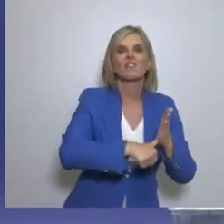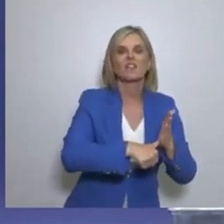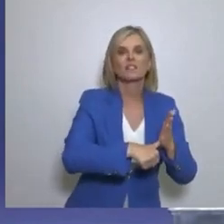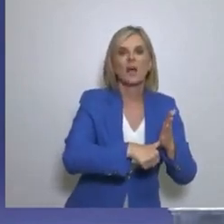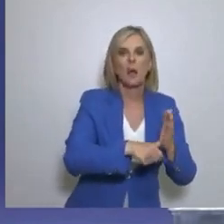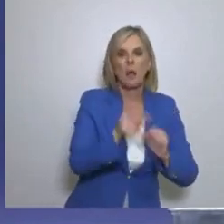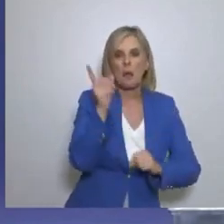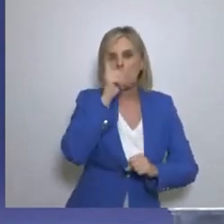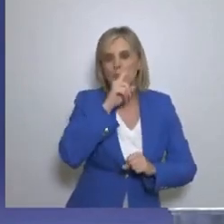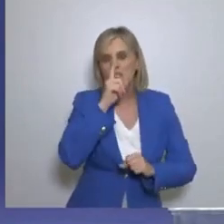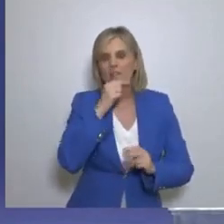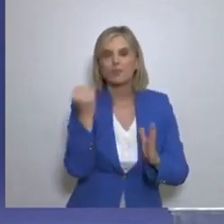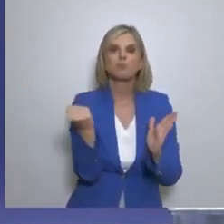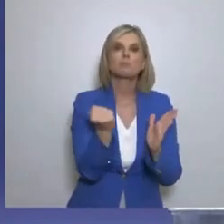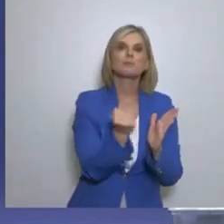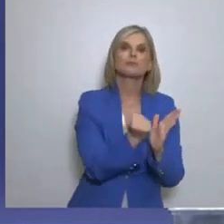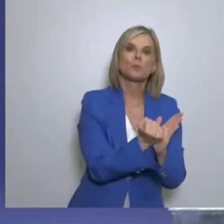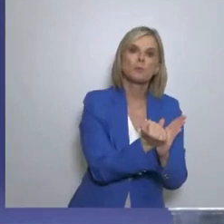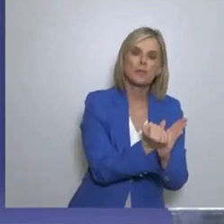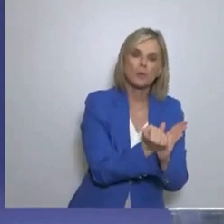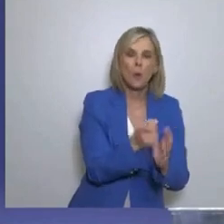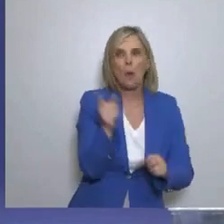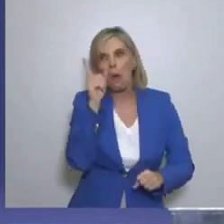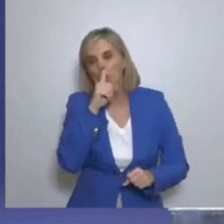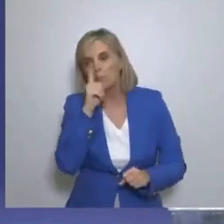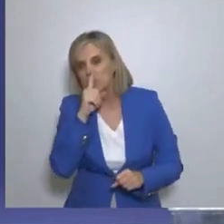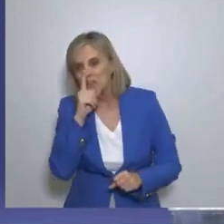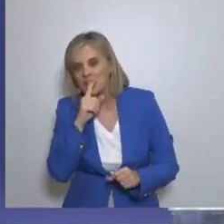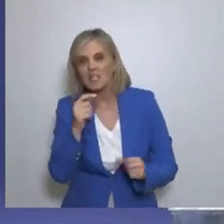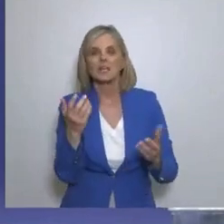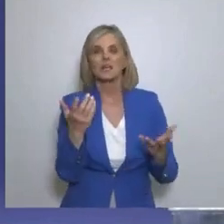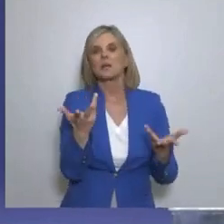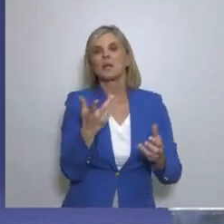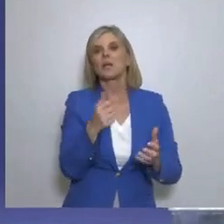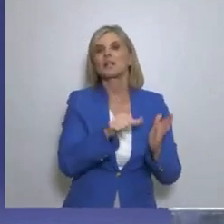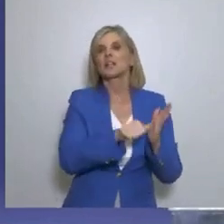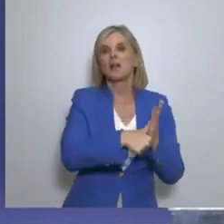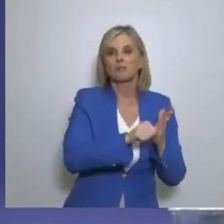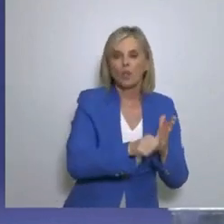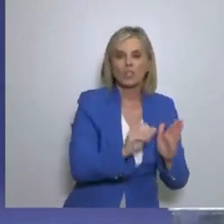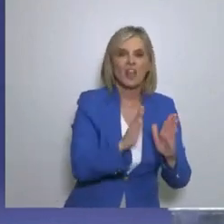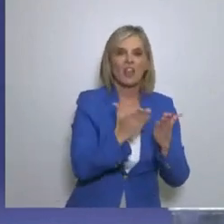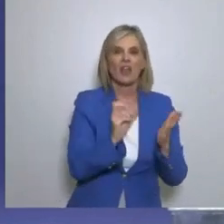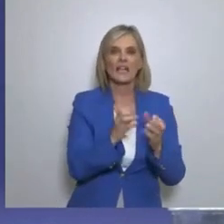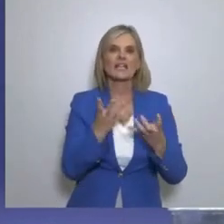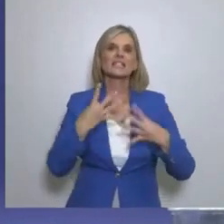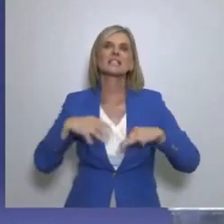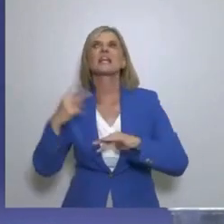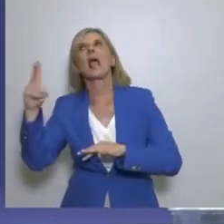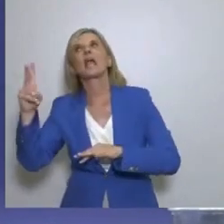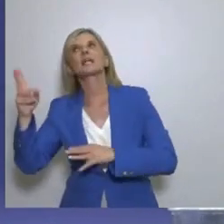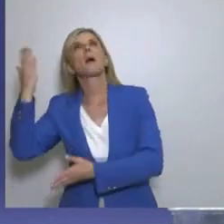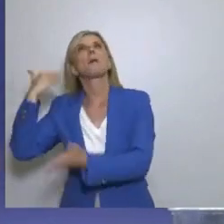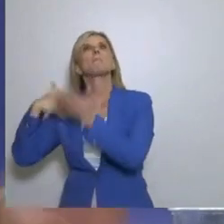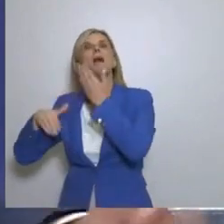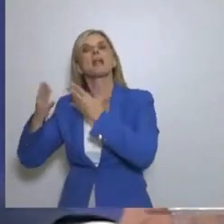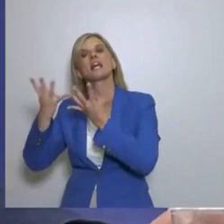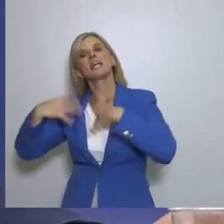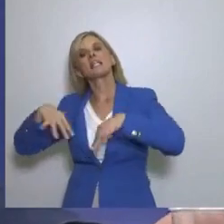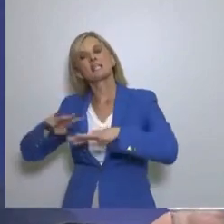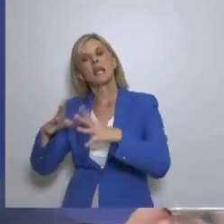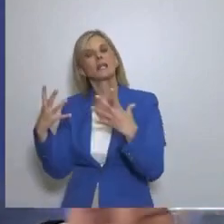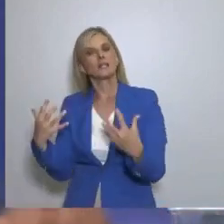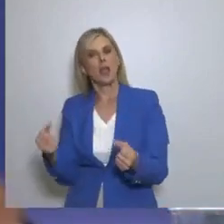βγάλανε ένα ψεύτικο ή κανονικό Ή μια μη πεθαμένου ή οτιδήποτε Του συγγενή Του βγάλανε ένα